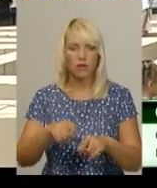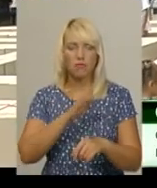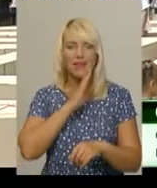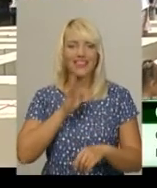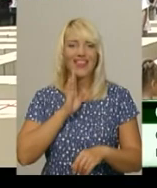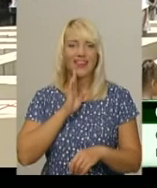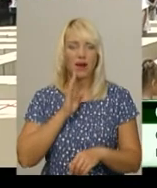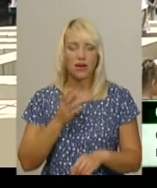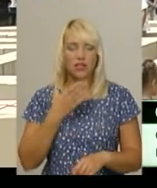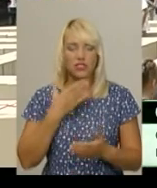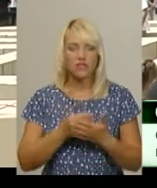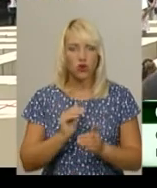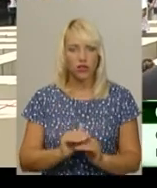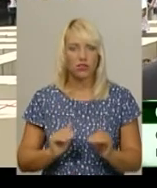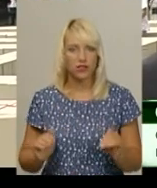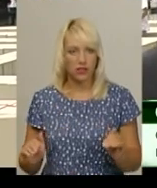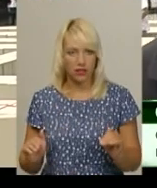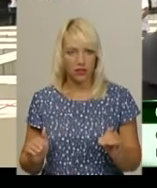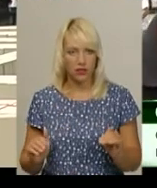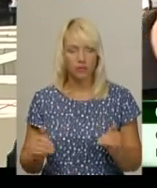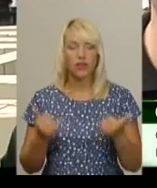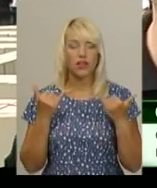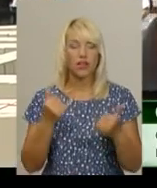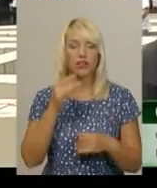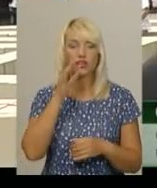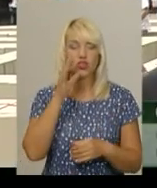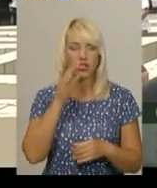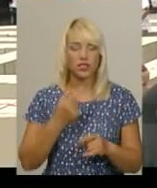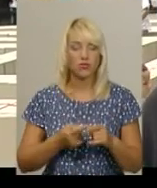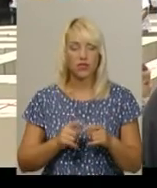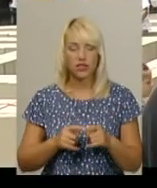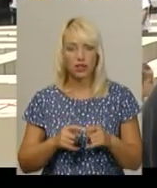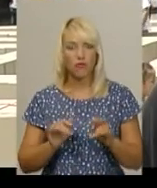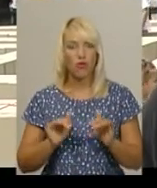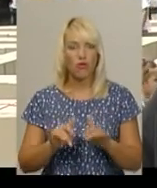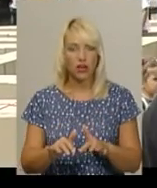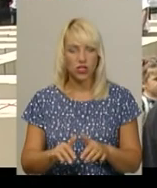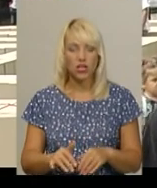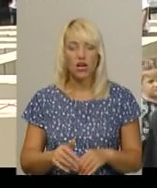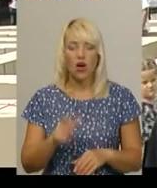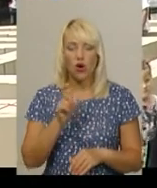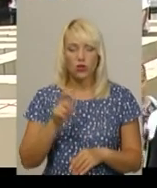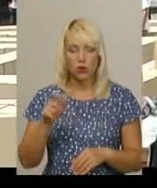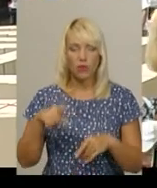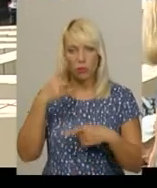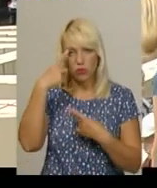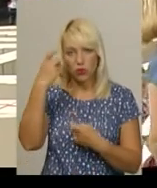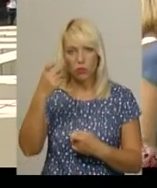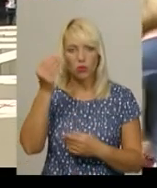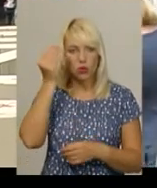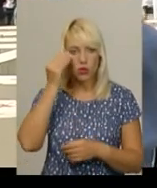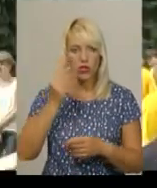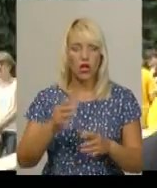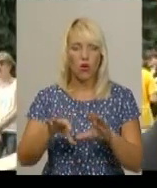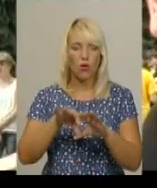малолітніх дітей. На даний час, по даних провадженнях, особам повідомлено про підозру, обрано запобіжні